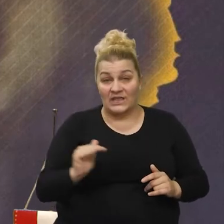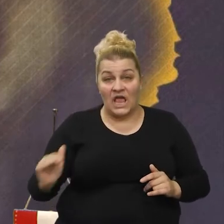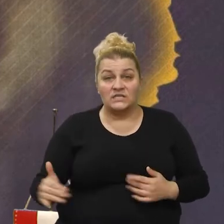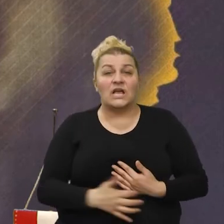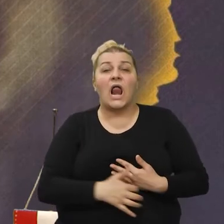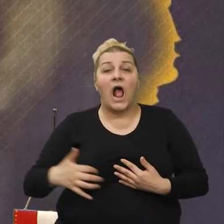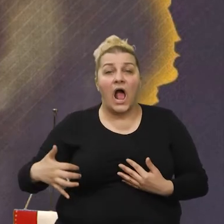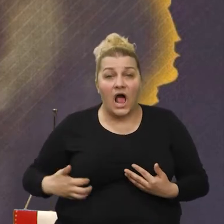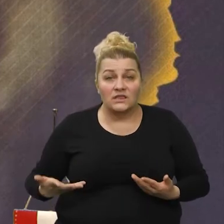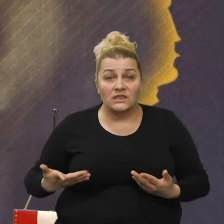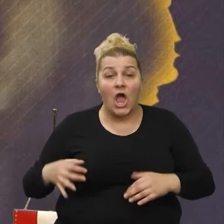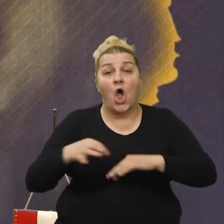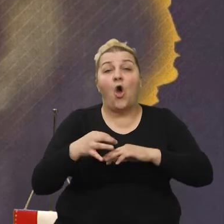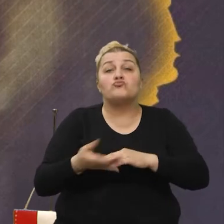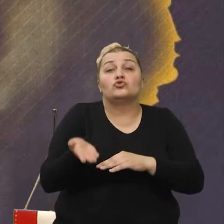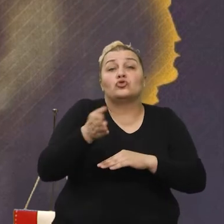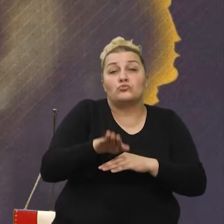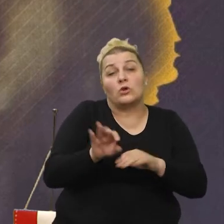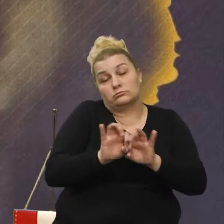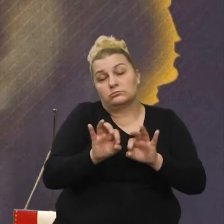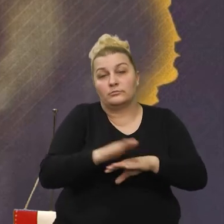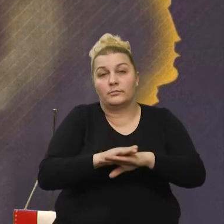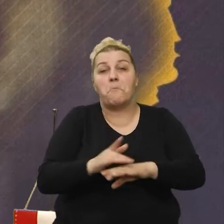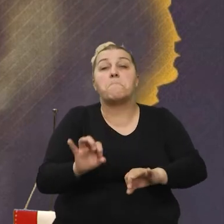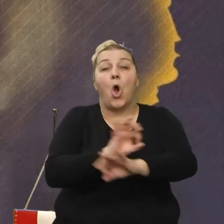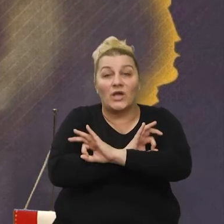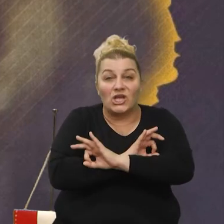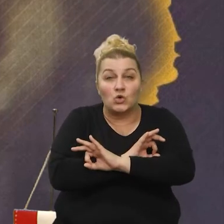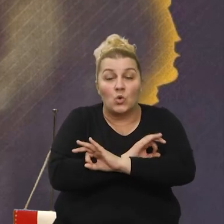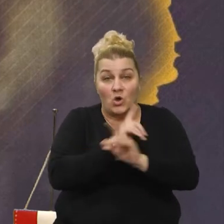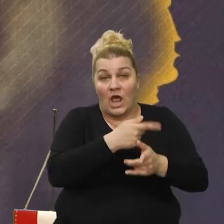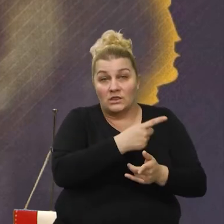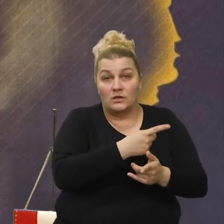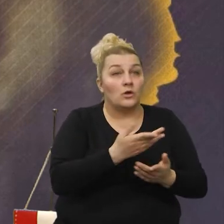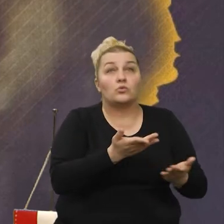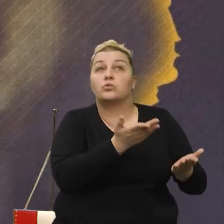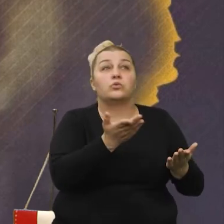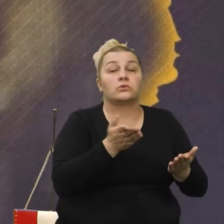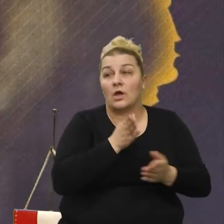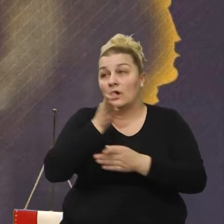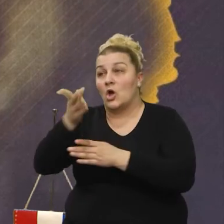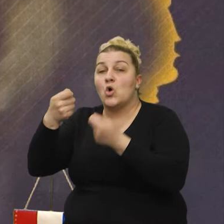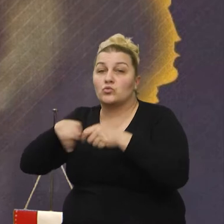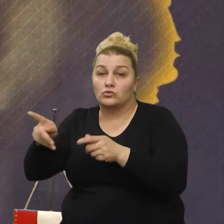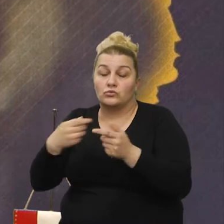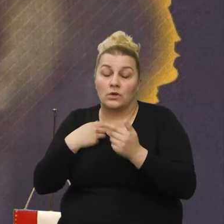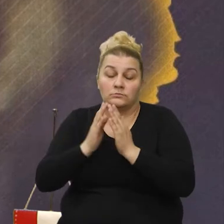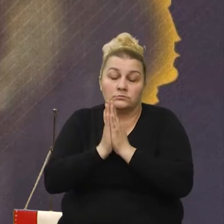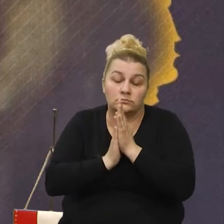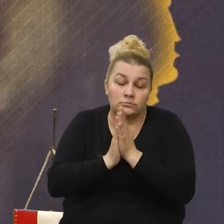gladne, a muž je umra, odnosno poginio i ona je došla k nama. Sva u suzama